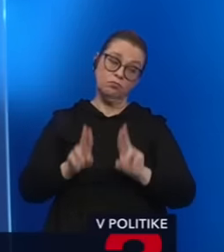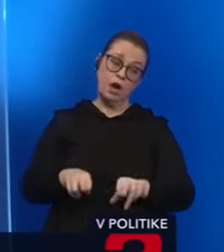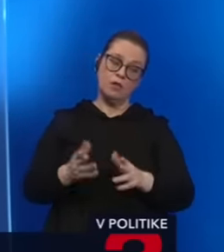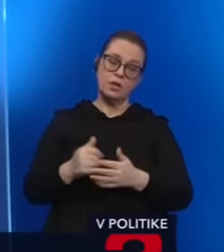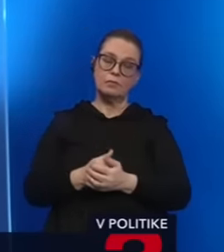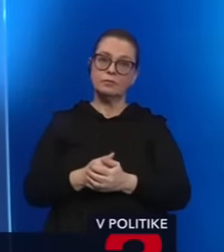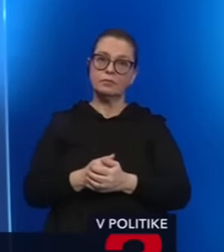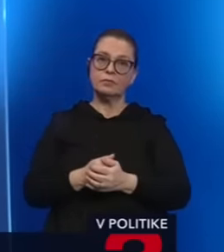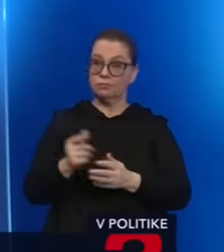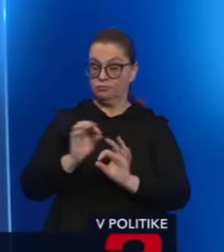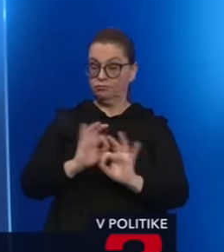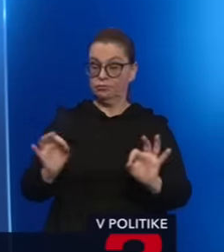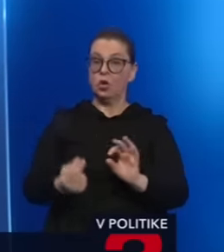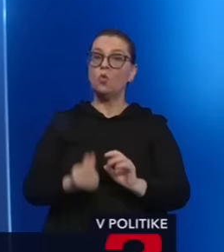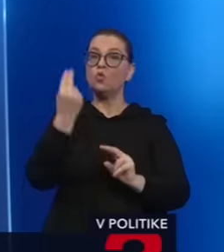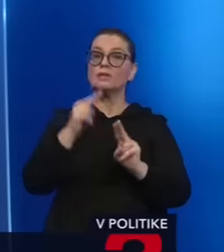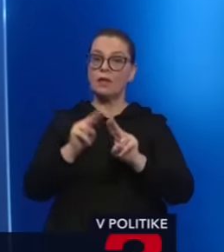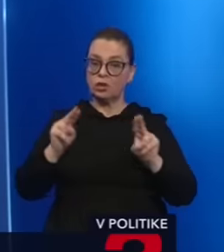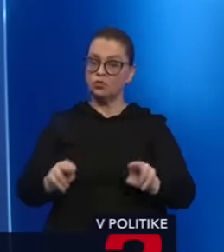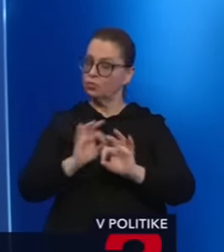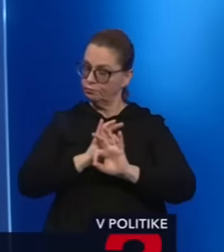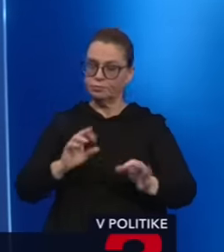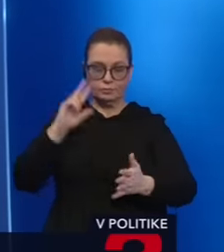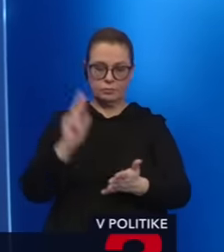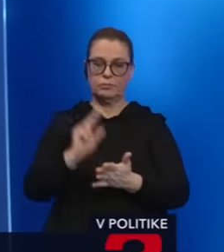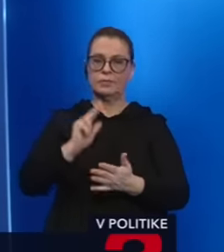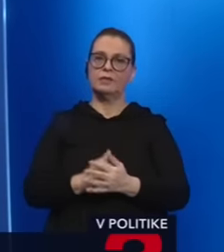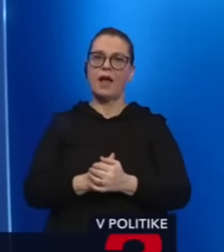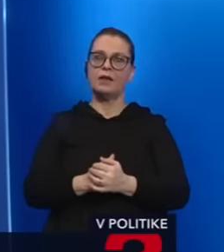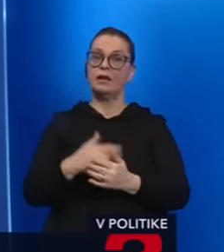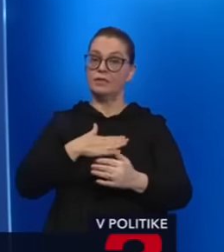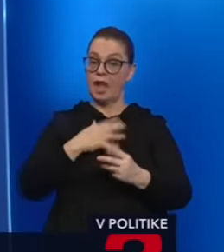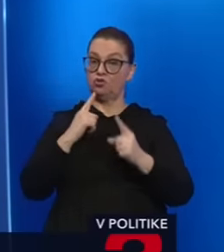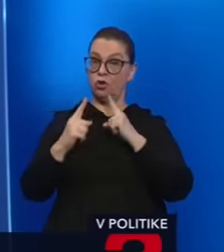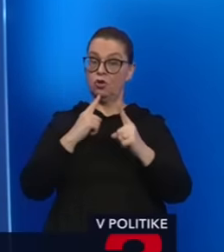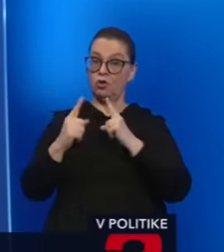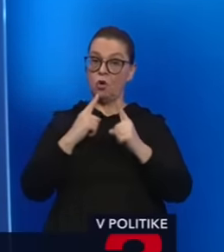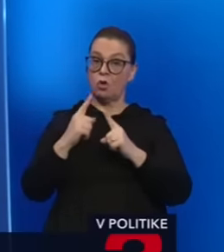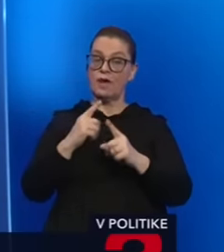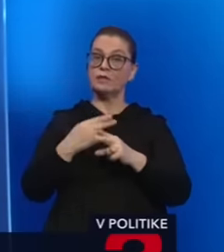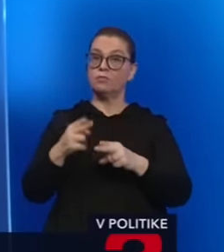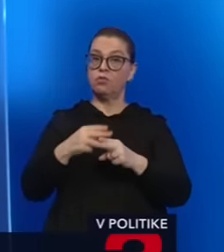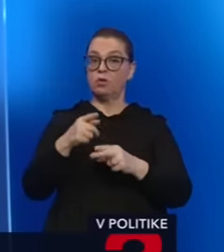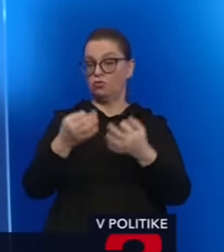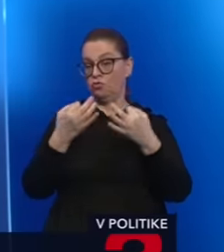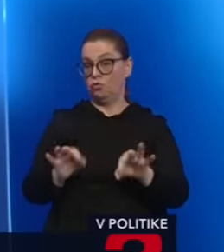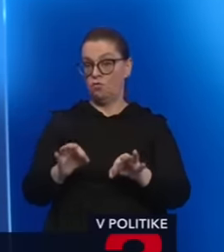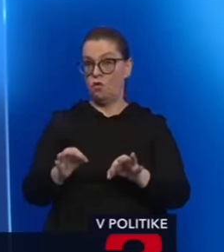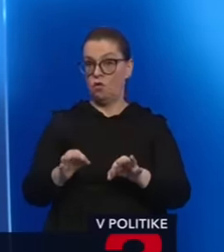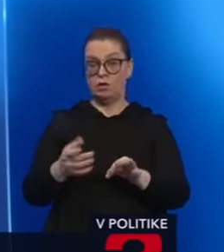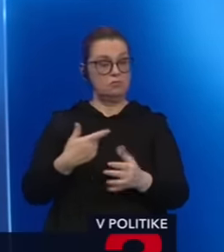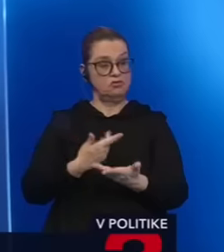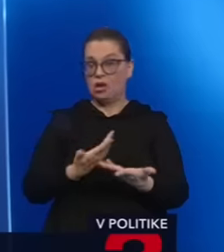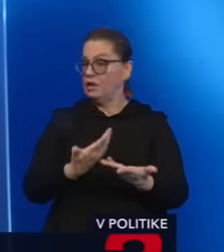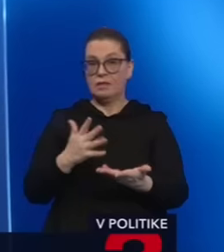úplne v poriadku. Ustaný súd im to odobril. Druhá vec, náš rokovací poriadok skrátené debaty umožňuje, takže nič nedemokratické sa